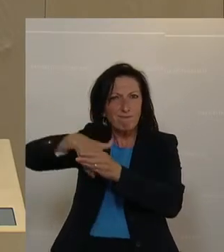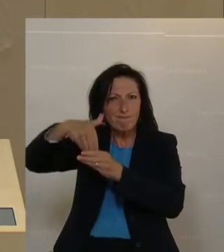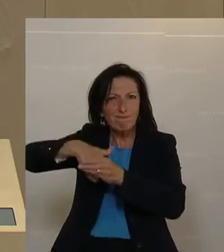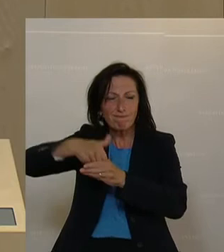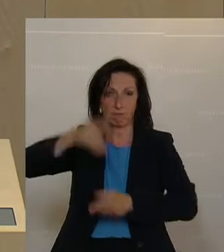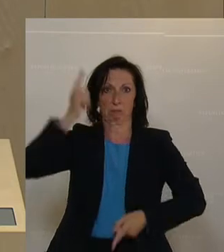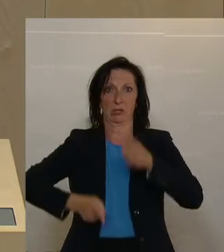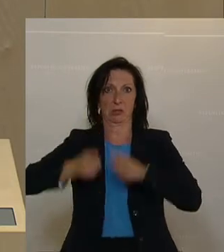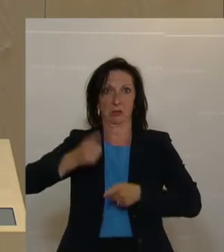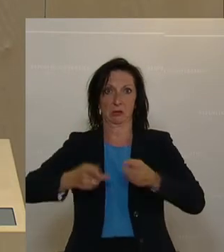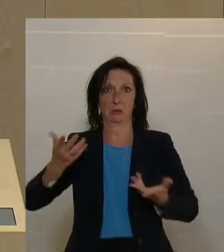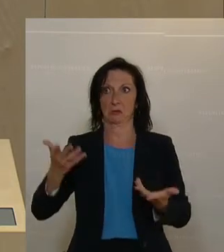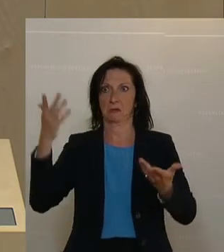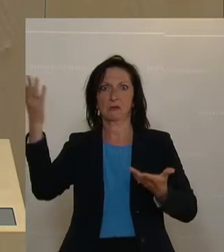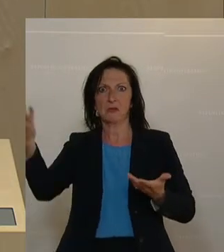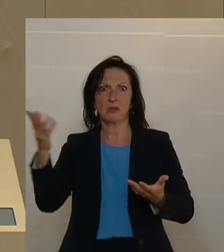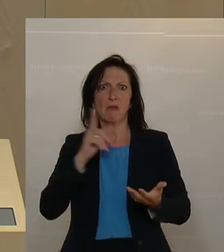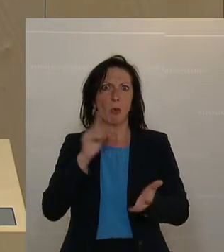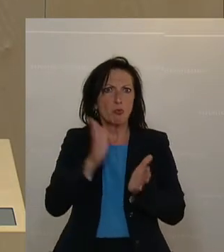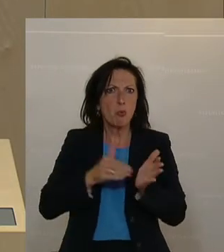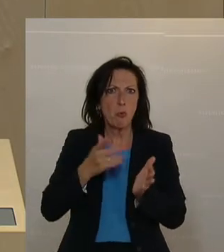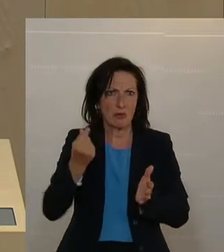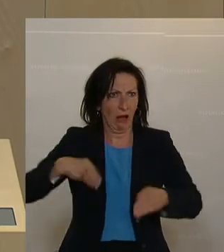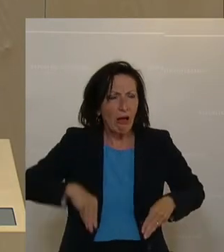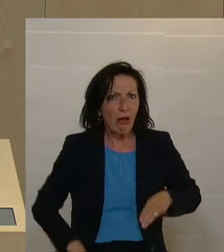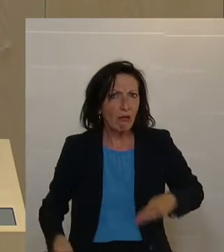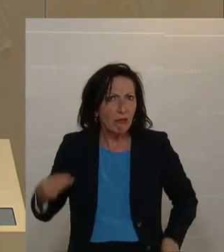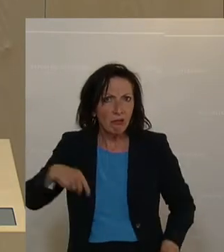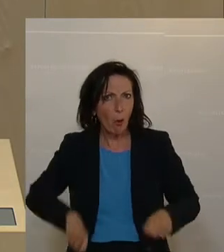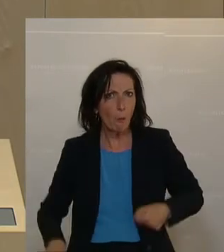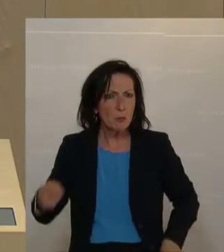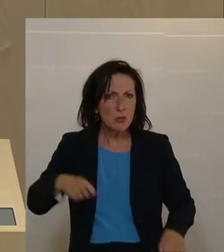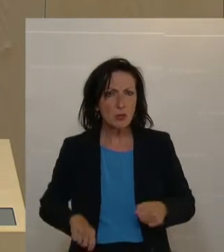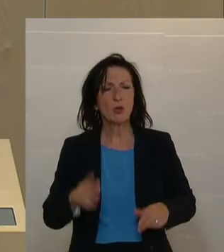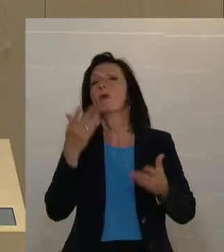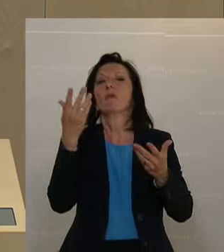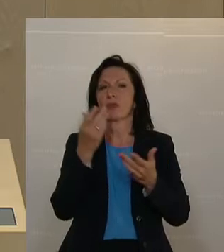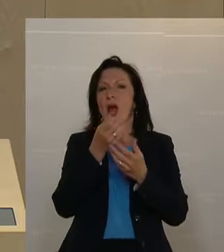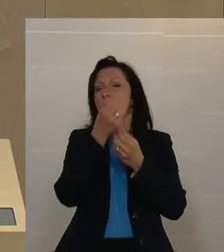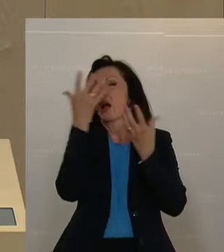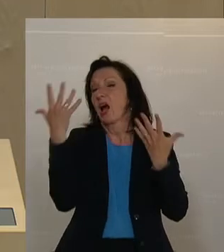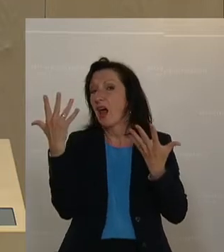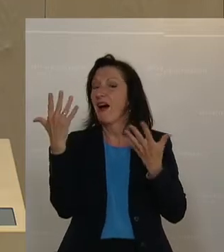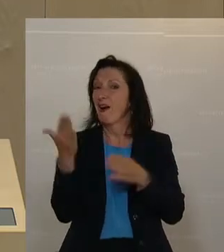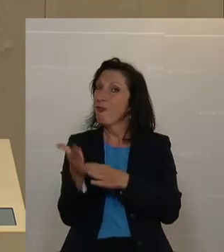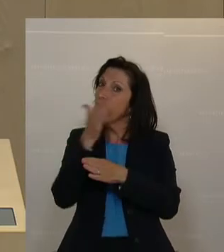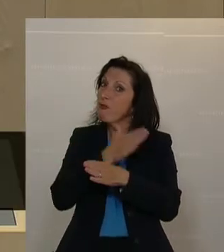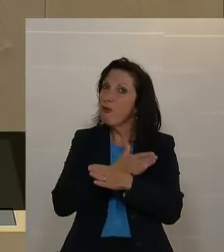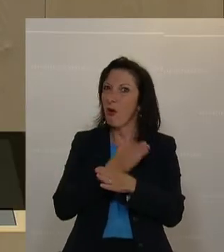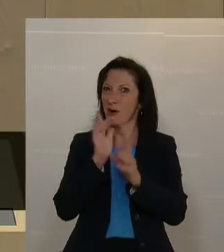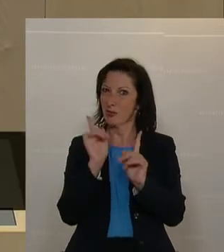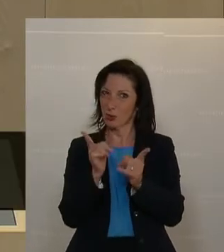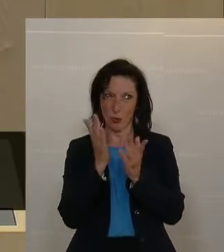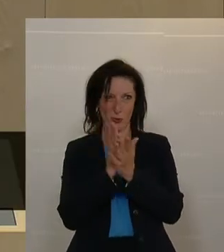ihre Taschen mit schmutzigem Geld füllen. Aber natürlich geht es auch darum, im Vorhinein das Ganze zu